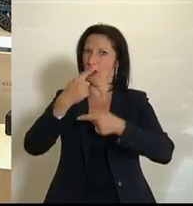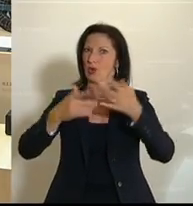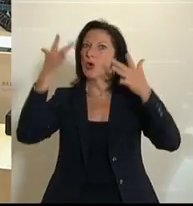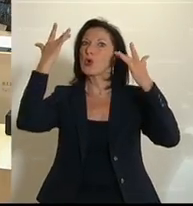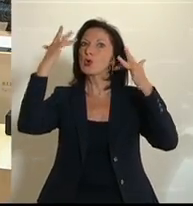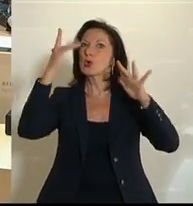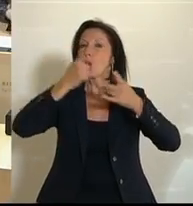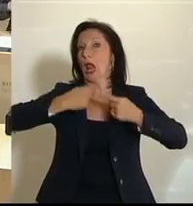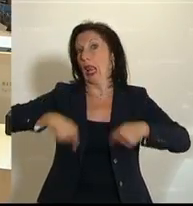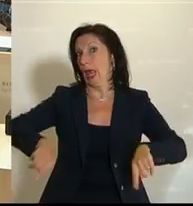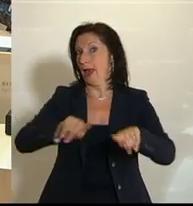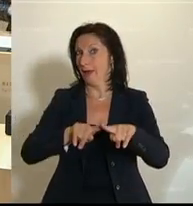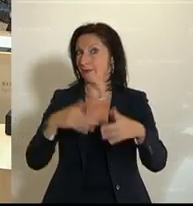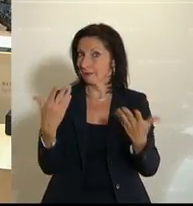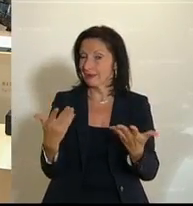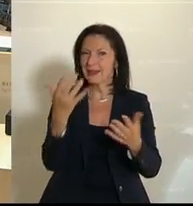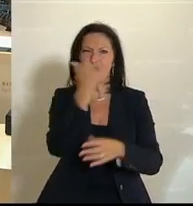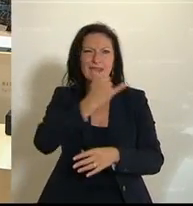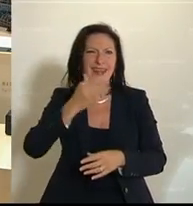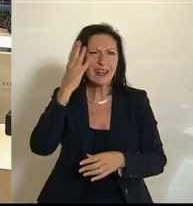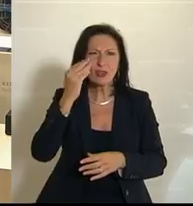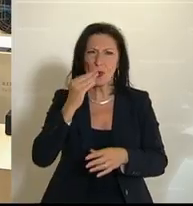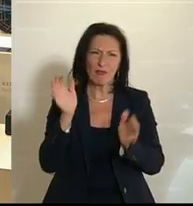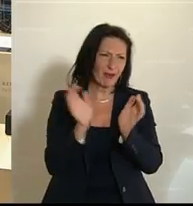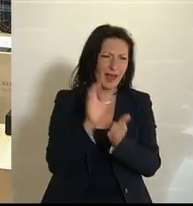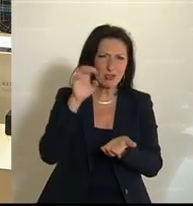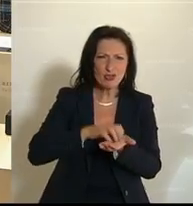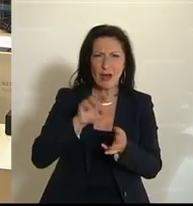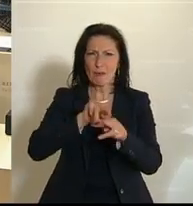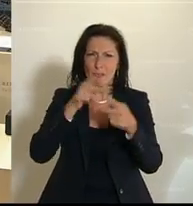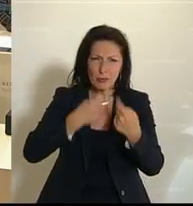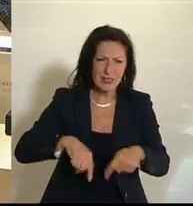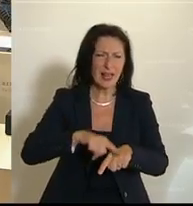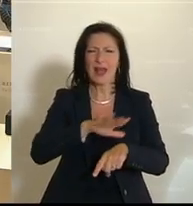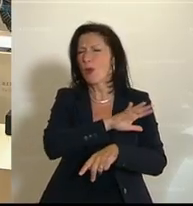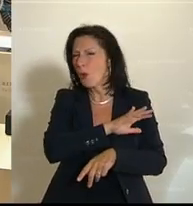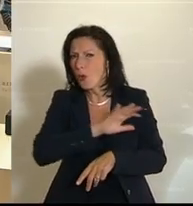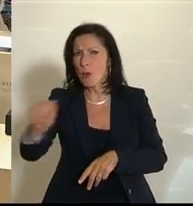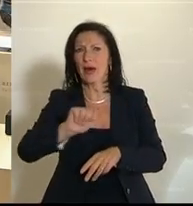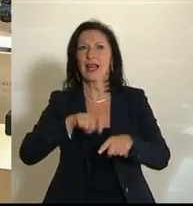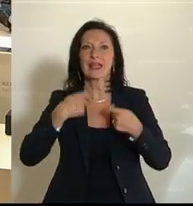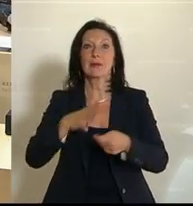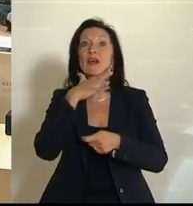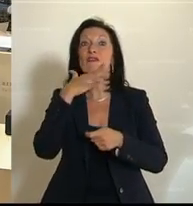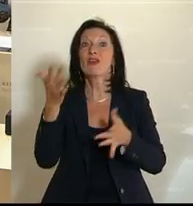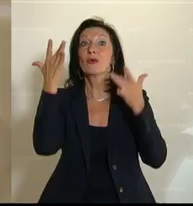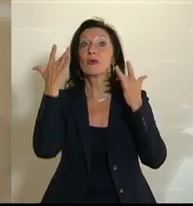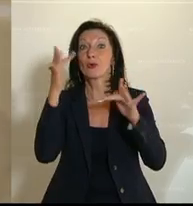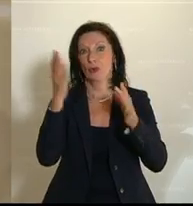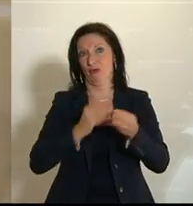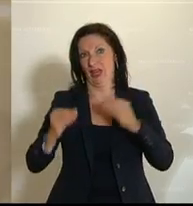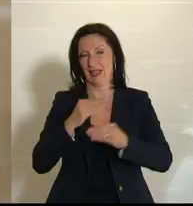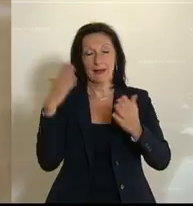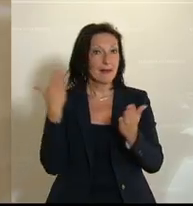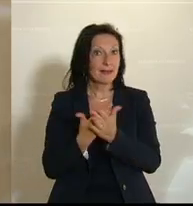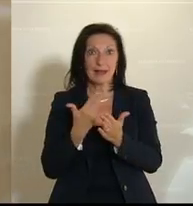Weil es in jedem Dorf, in jeder Kleinstadt, in jedem Bundesland, in jeder Stadt ganz viele Kulturvereine gibt. Und deshalb müssen